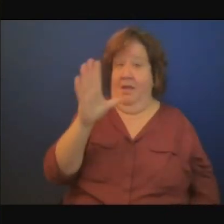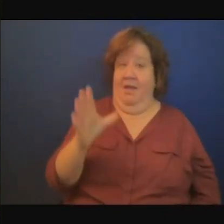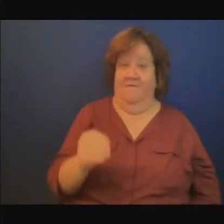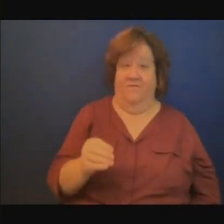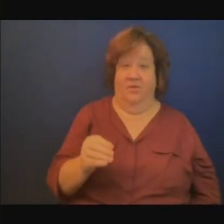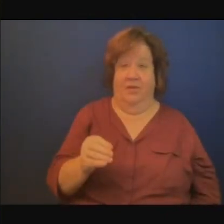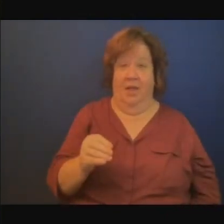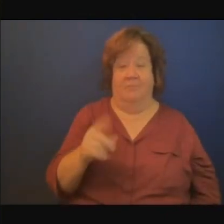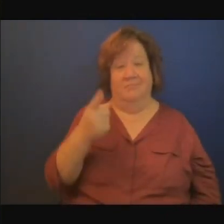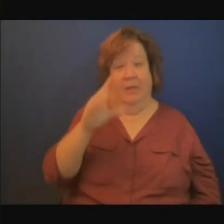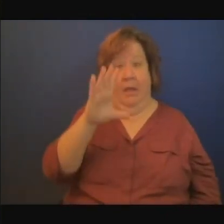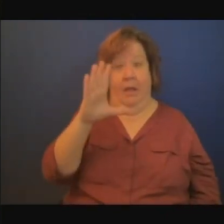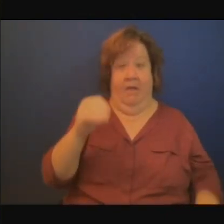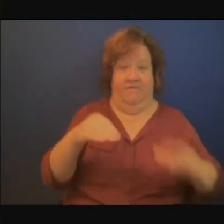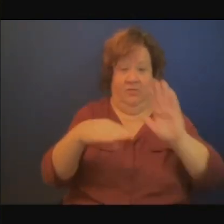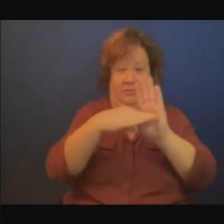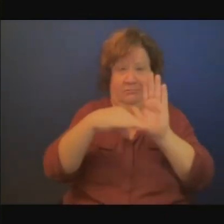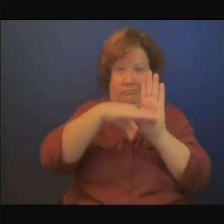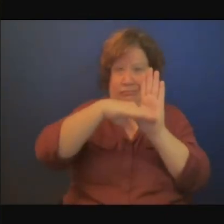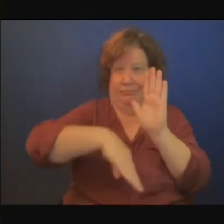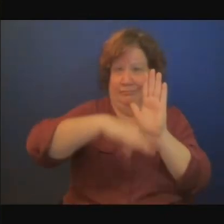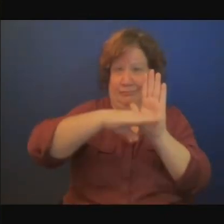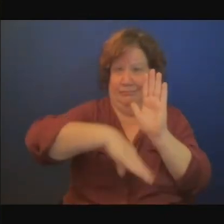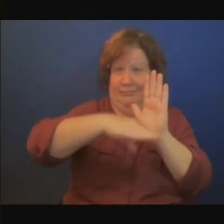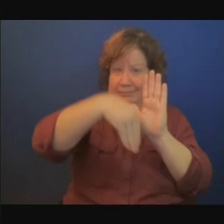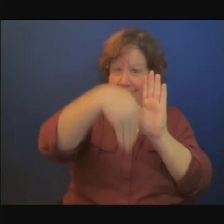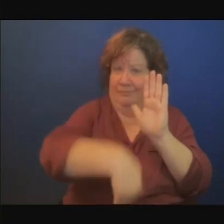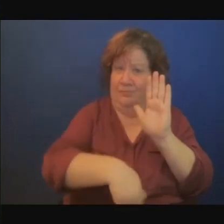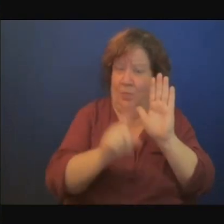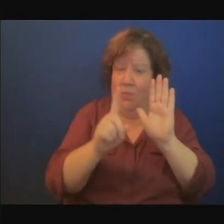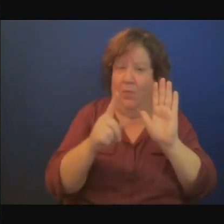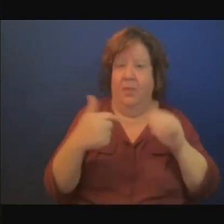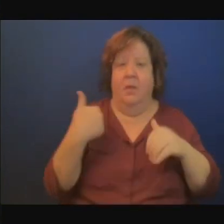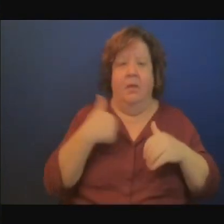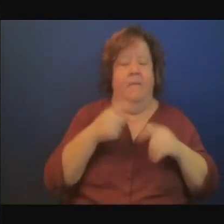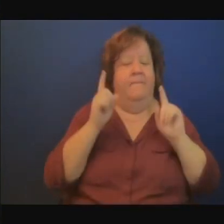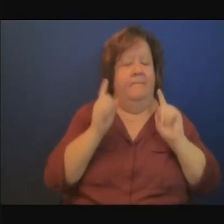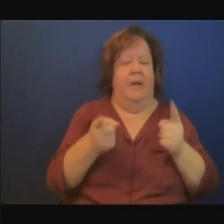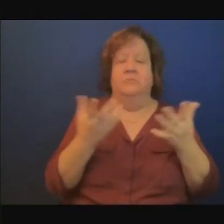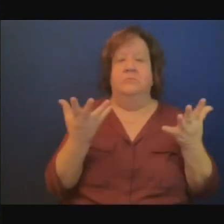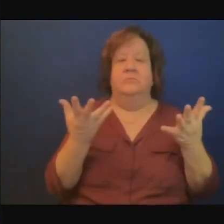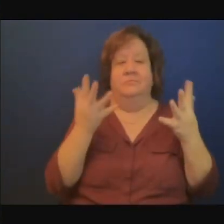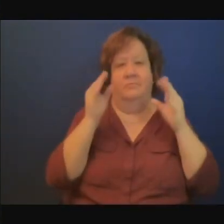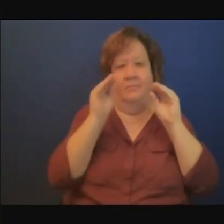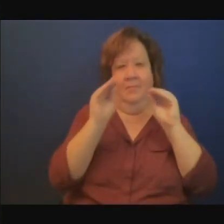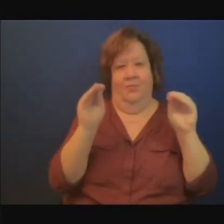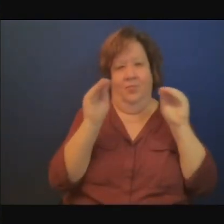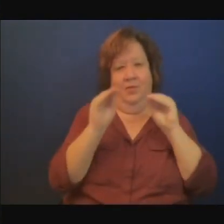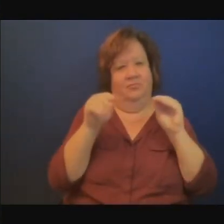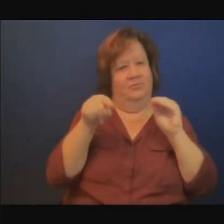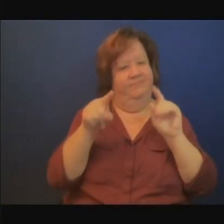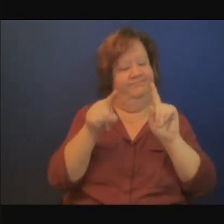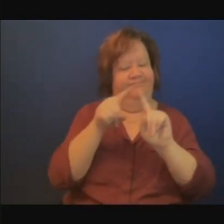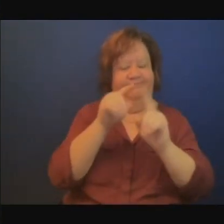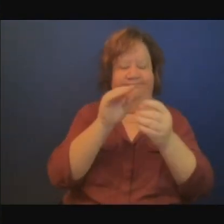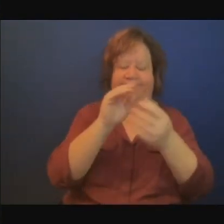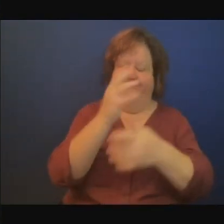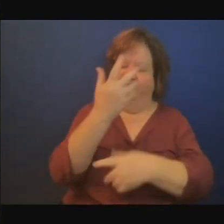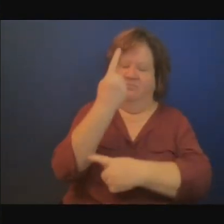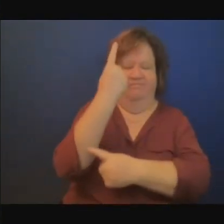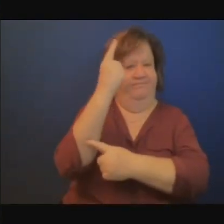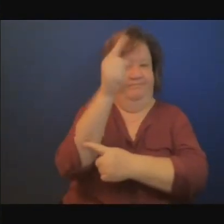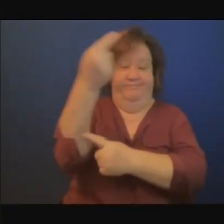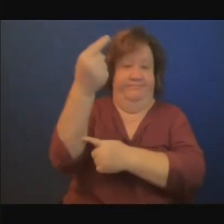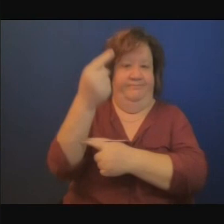des problèmes d'accès à l'énergie donc la priorité c'est de donner un accès à l'énergie pour toute la population que ce soit des